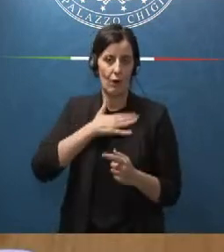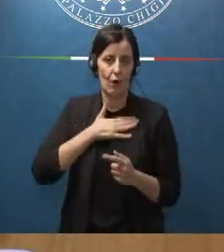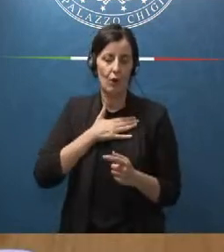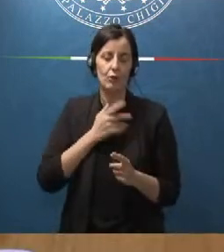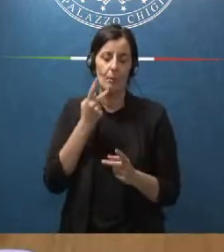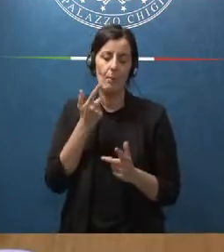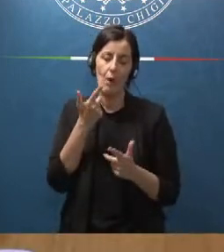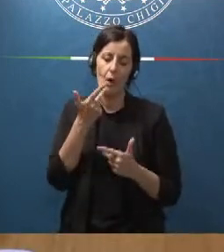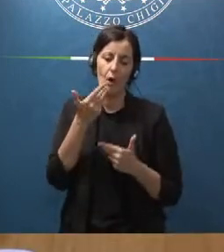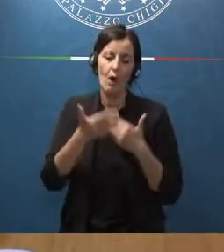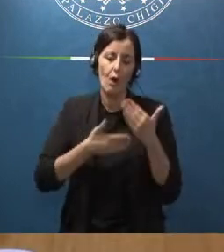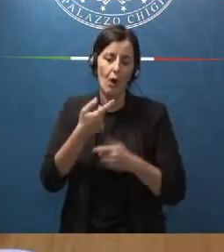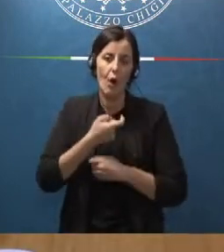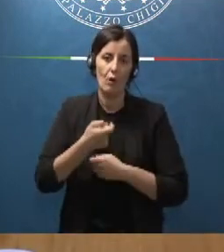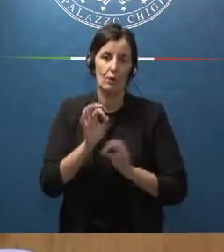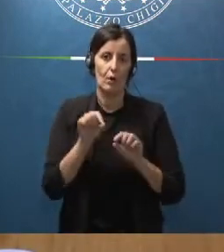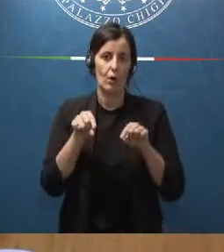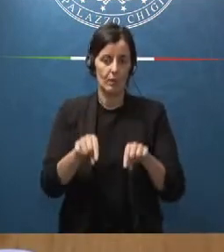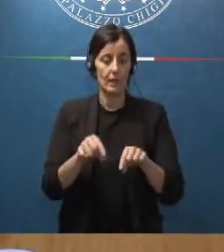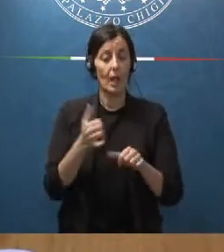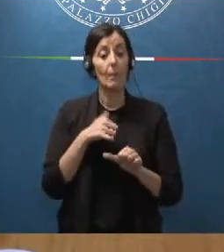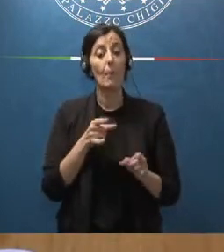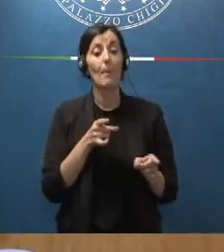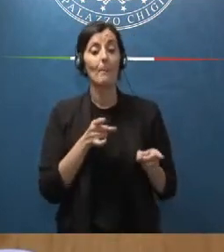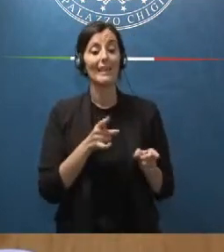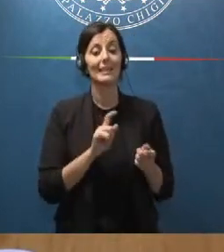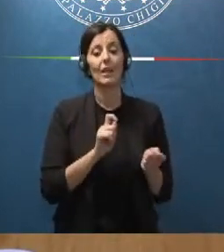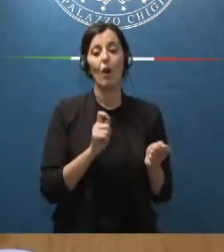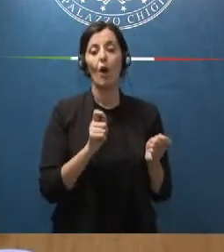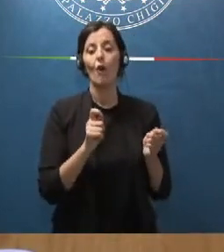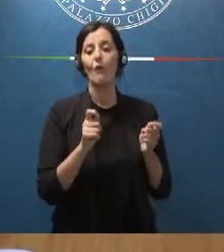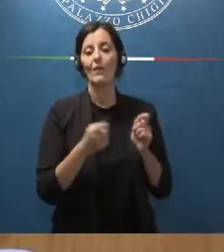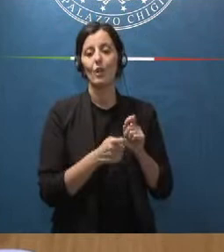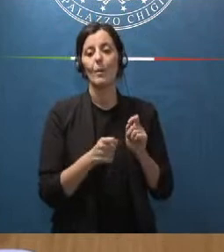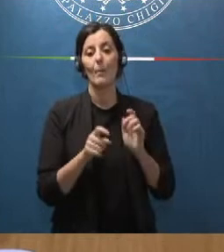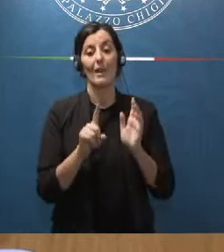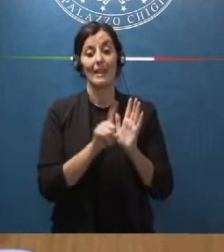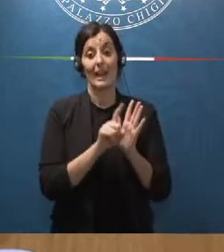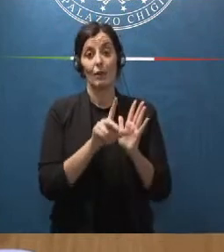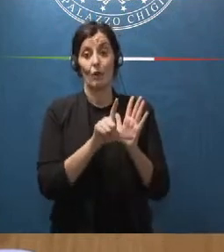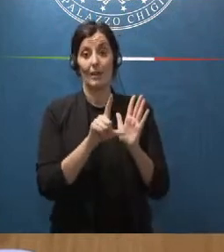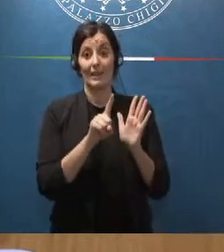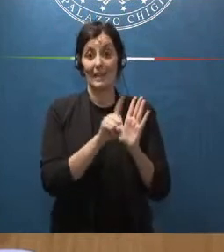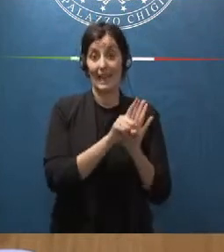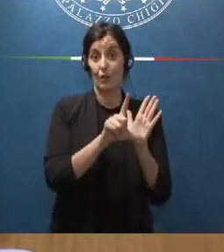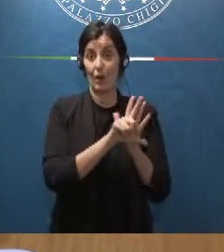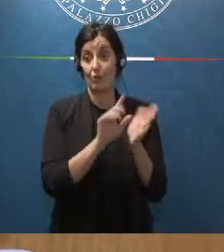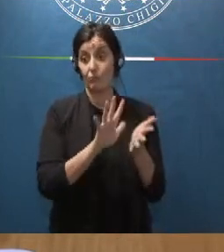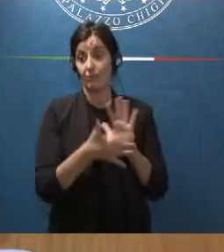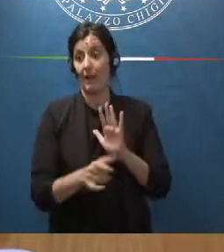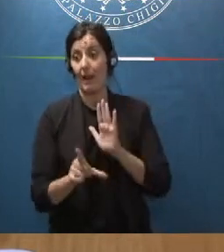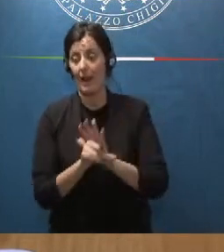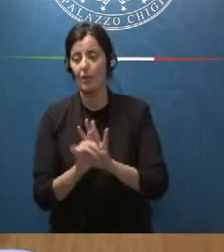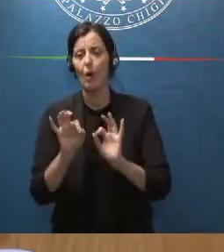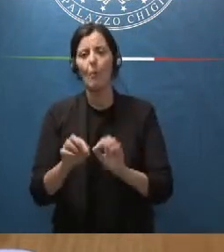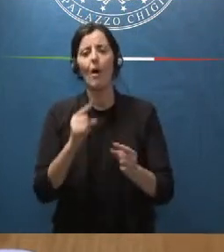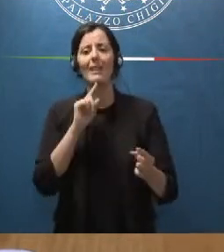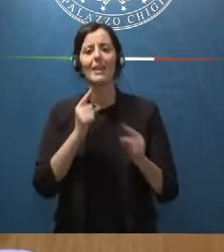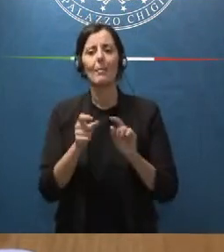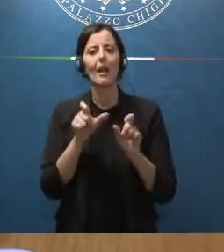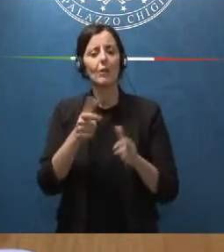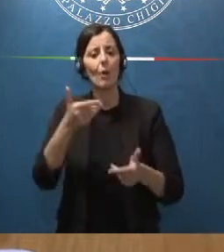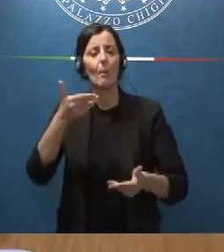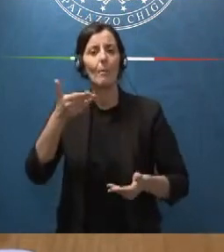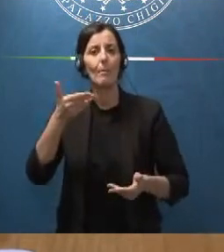questo percorso sia in fase di conversione in legge del decreto legge che di dibattito parlamentare puntiamo ad